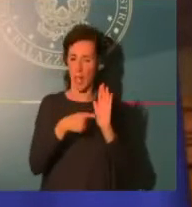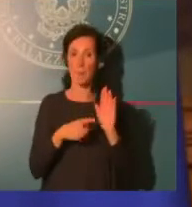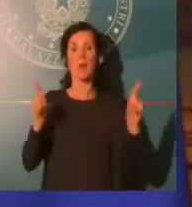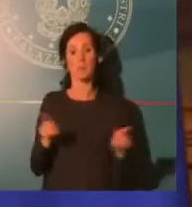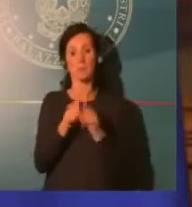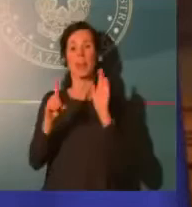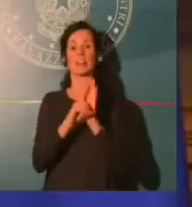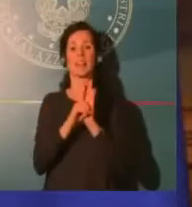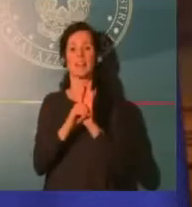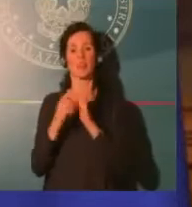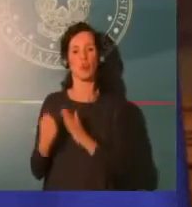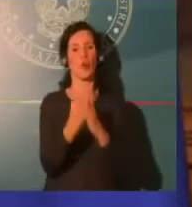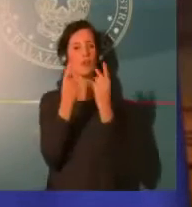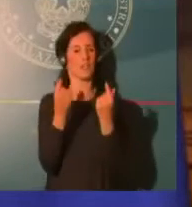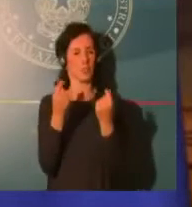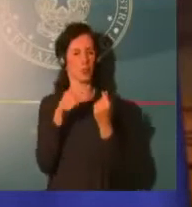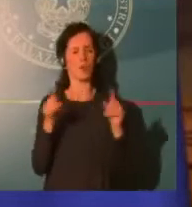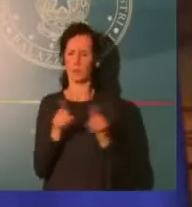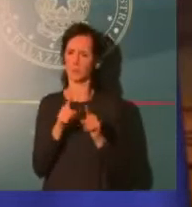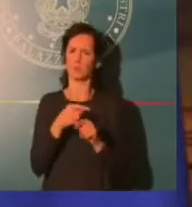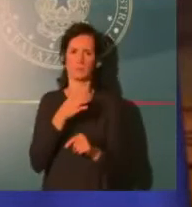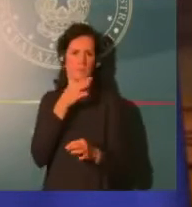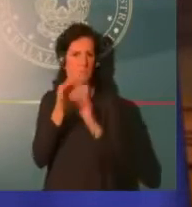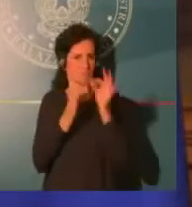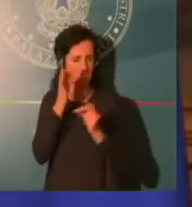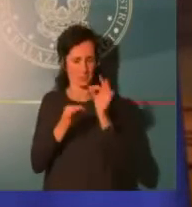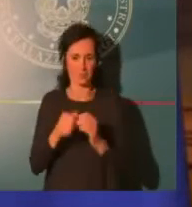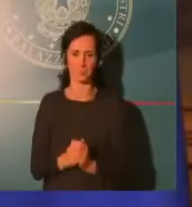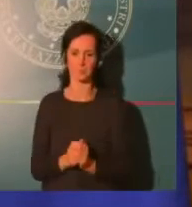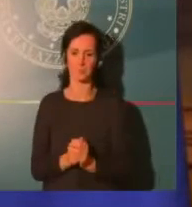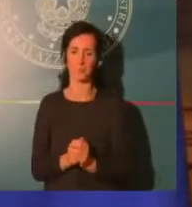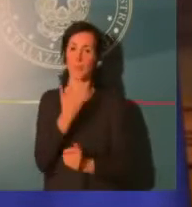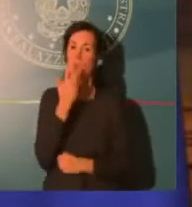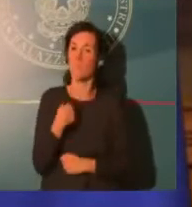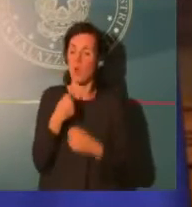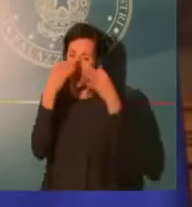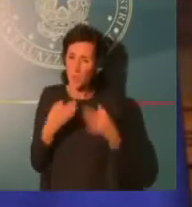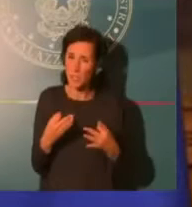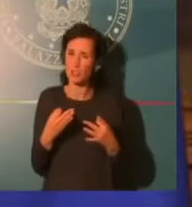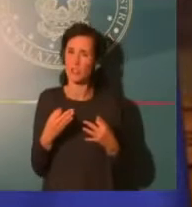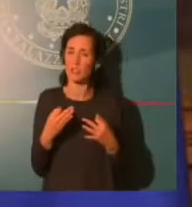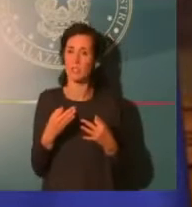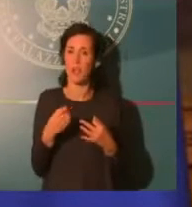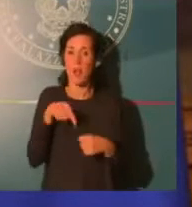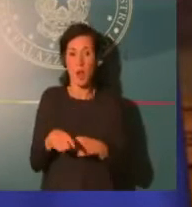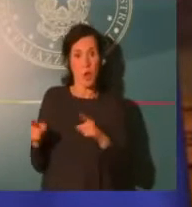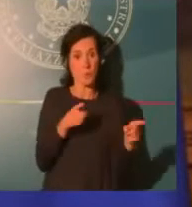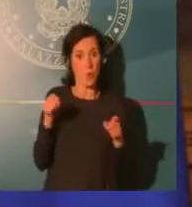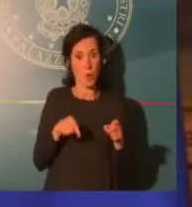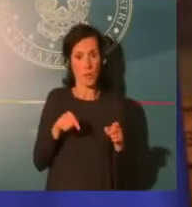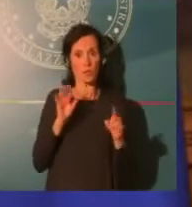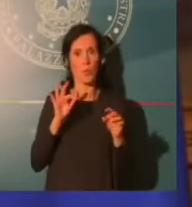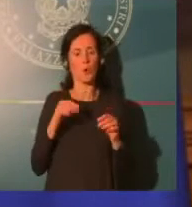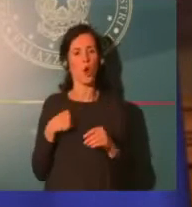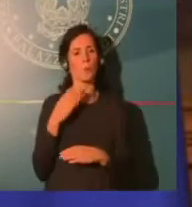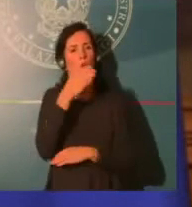volta la possibilità di andare in Parlamento in via preventiva ad illustrare perché c'è stata una brusca accelerazione